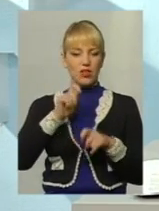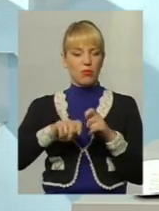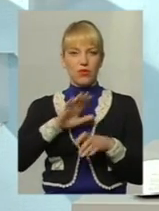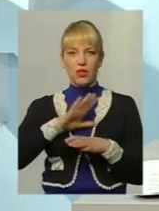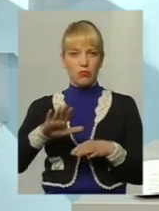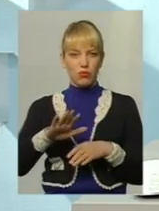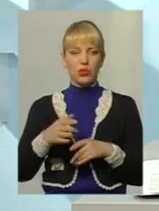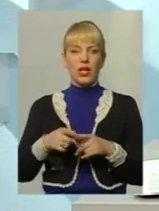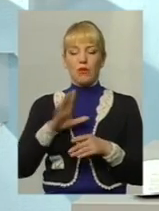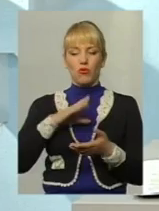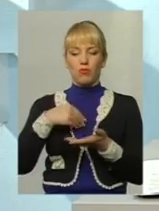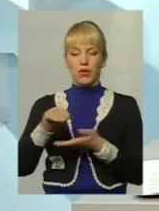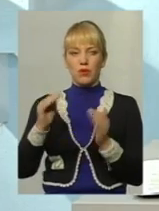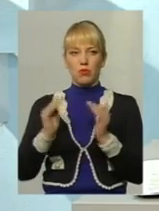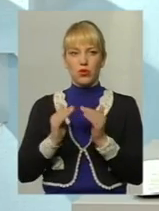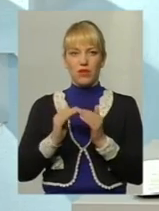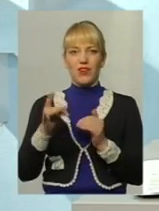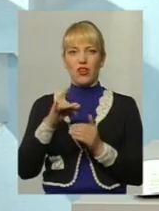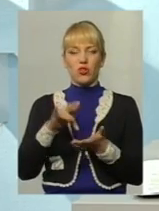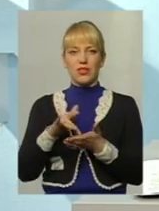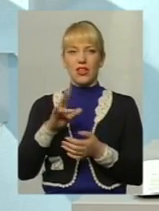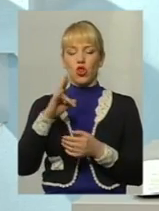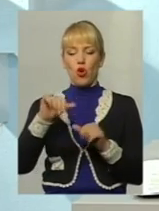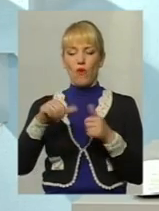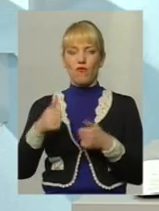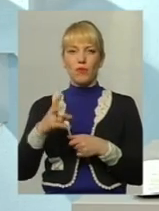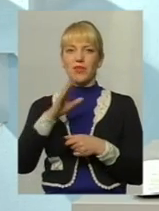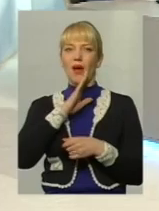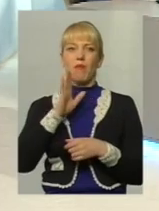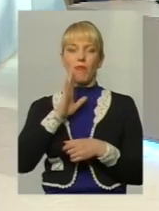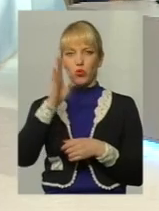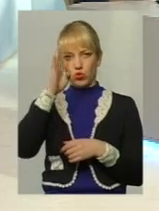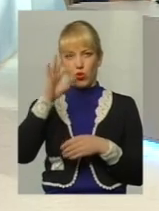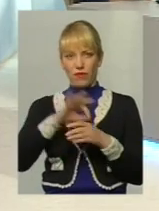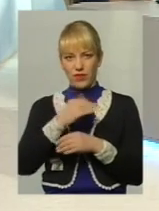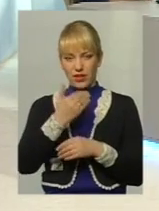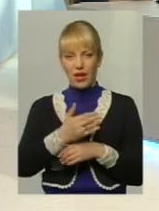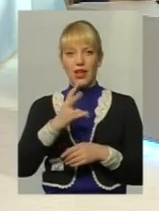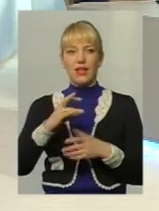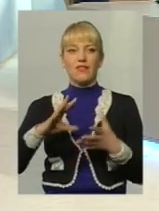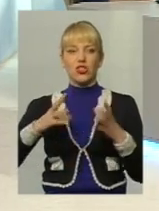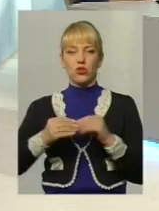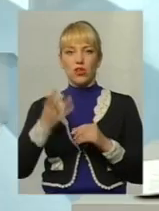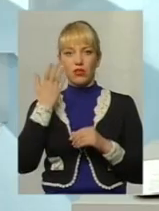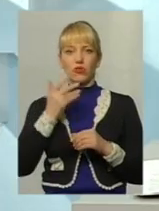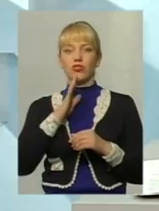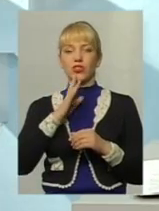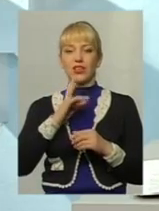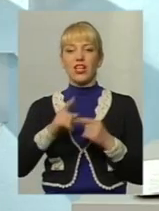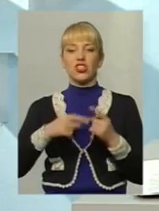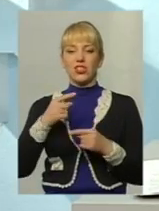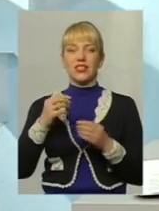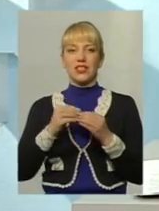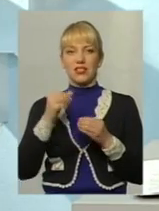Був придбаний будинок в районному центрі, але оформлений на маму чоловіка. В результаті, коли вона через 10 років